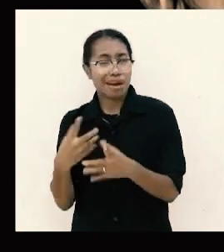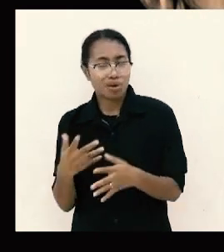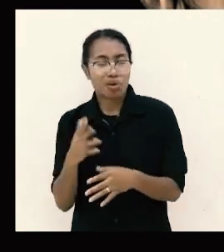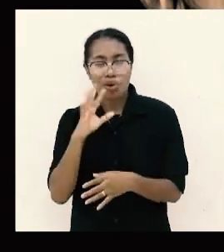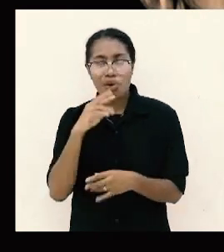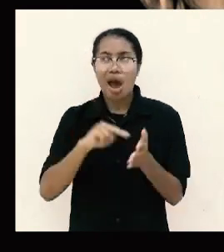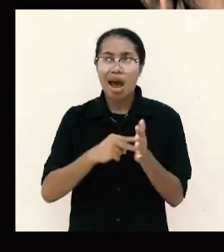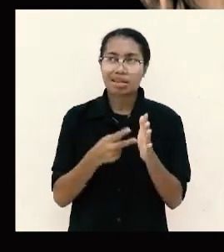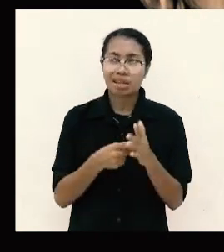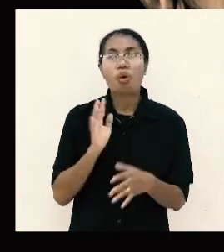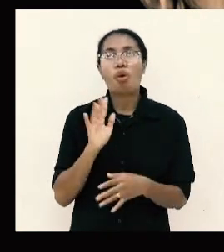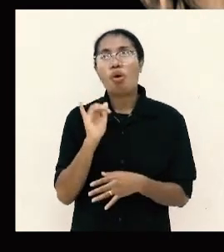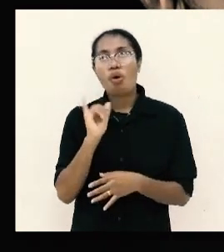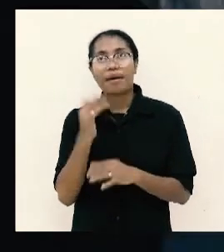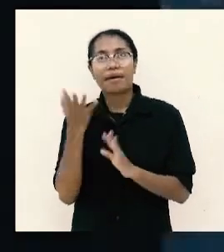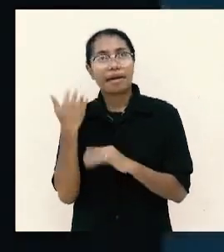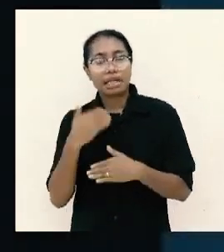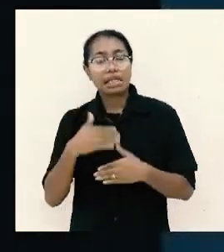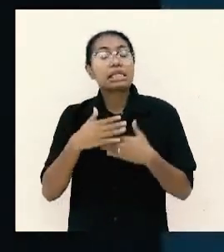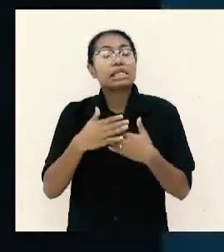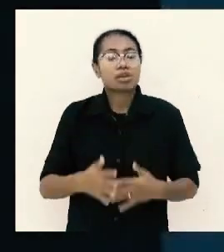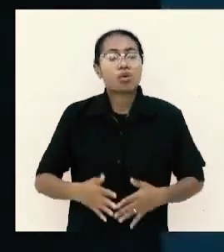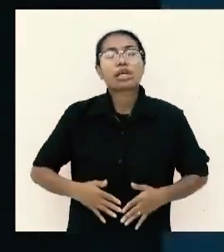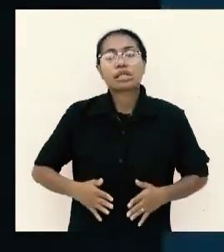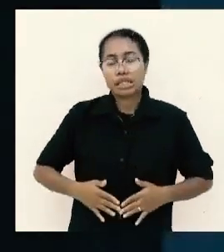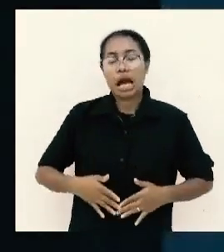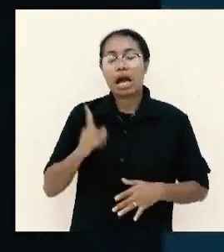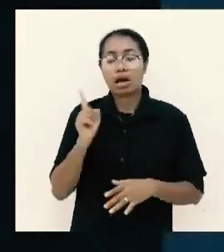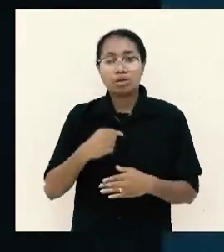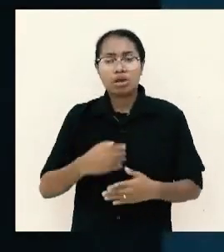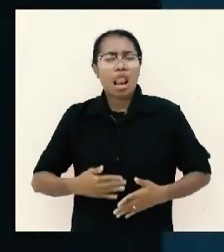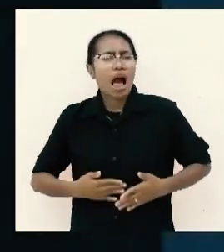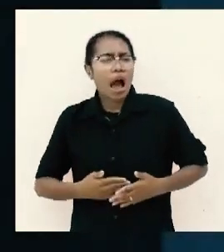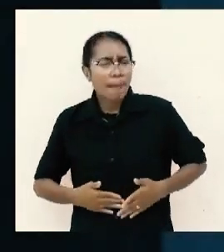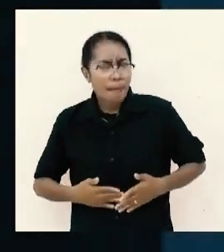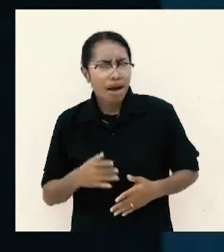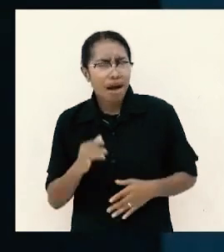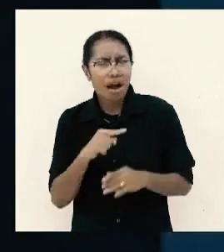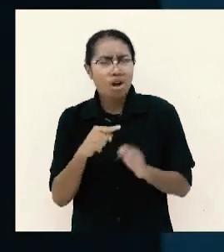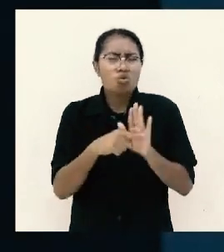kadang-kadang lapar kadang-kadang limpah kadang-kadang kekurangan